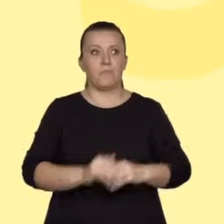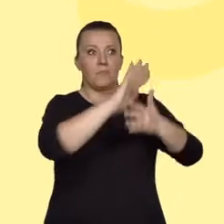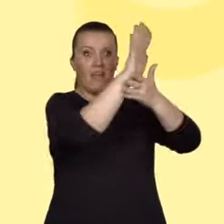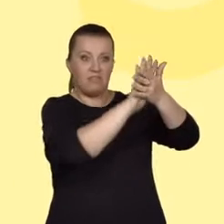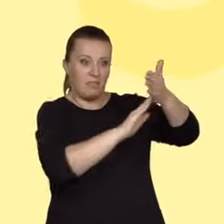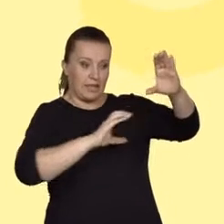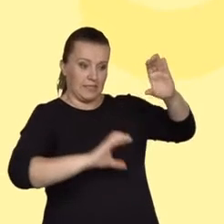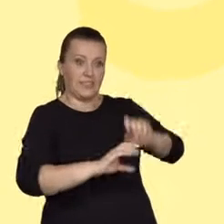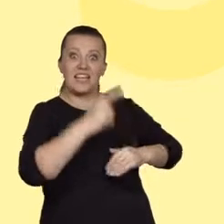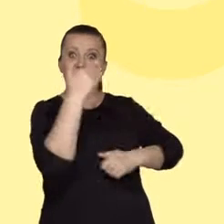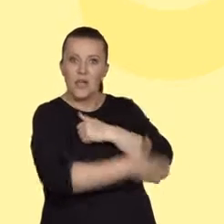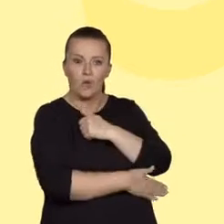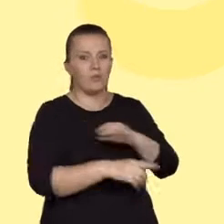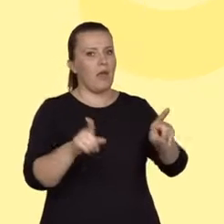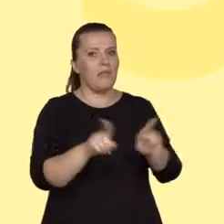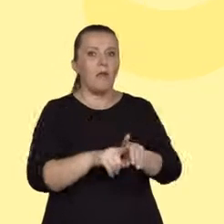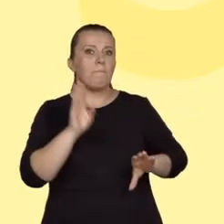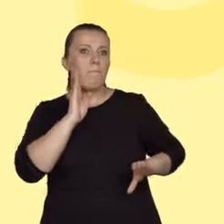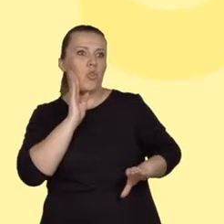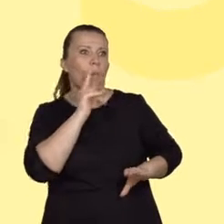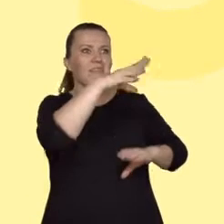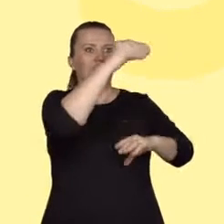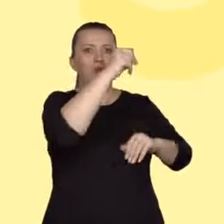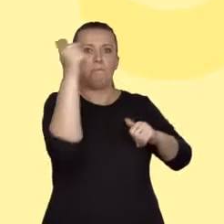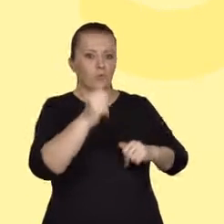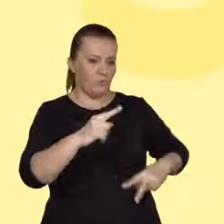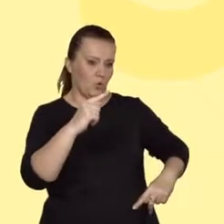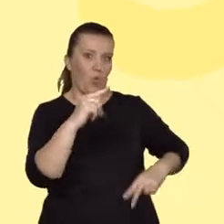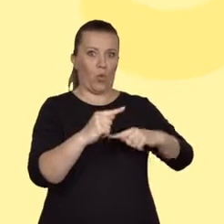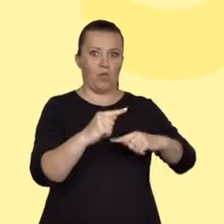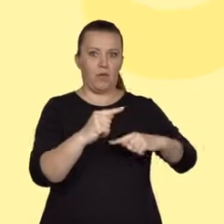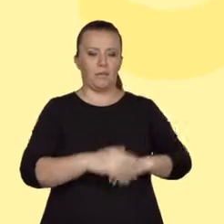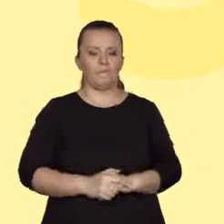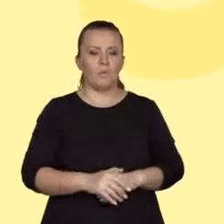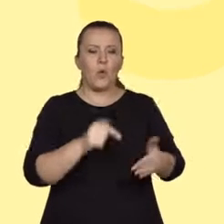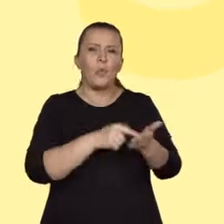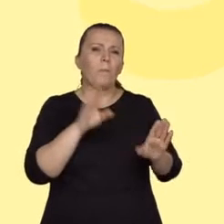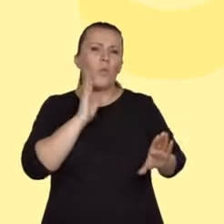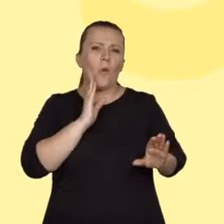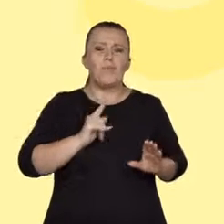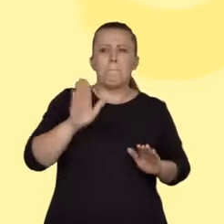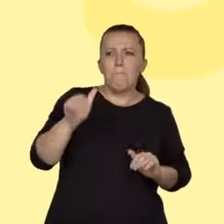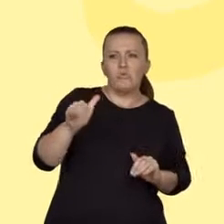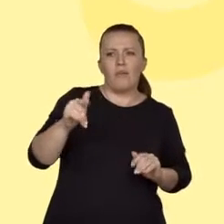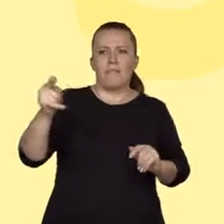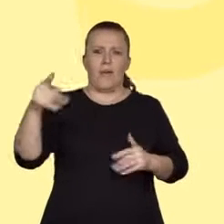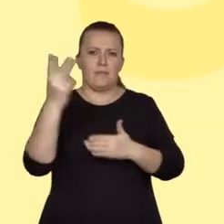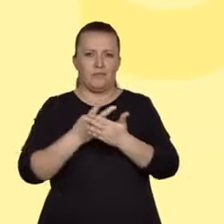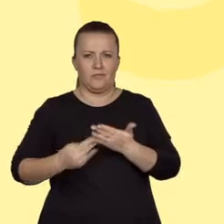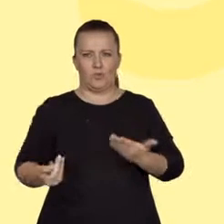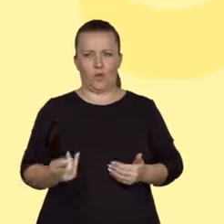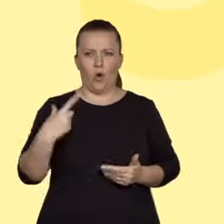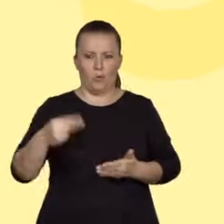zbyt wielu istotnych informacji. Ma być raczej formą naszego pożegnania się z czytelnikiem, pozostawienia dobrego wrażenia i podsumowania naszych rozważań.